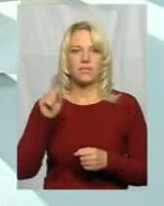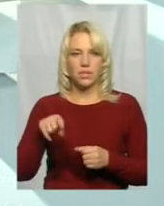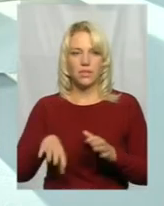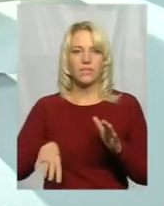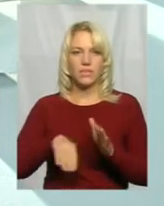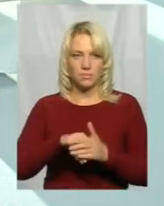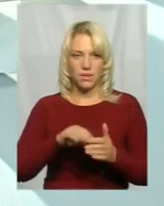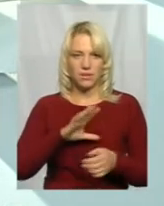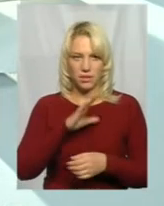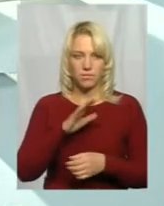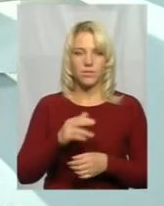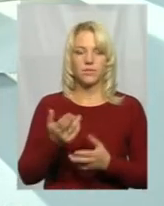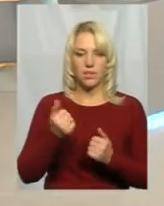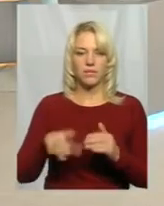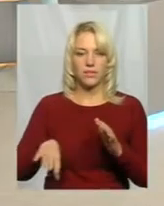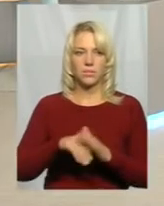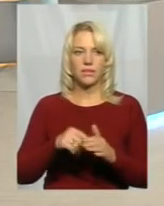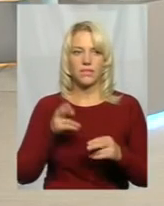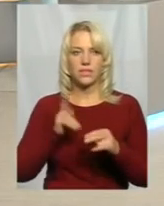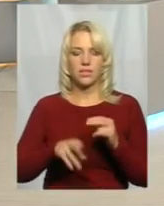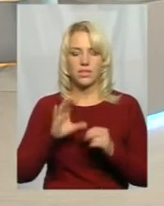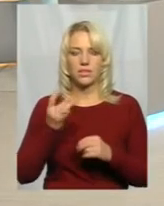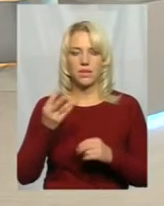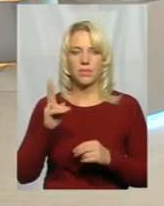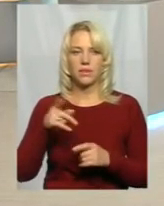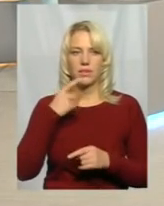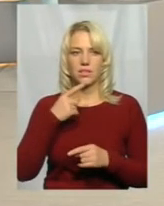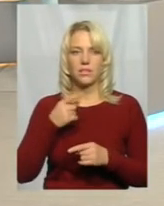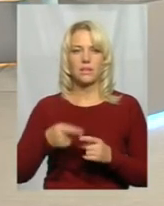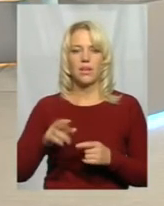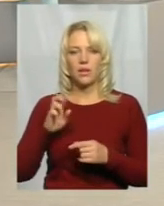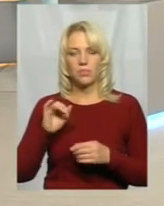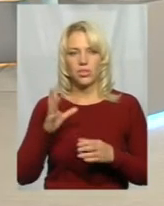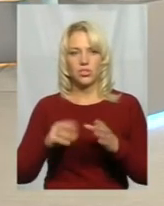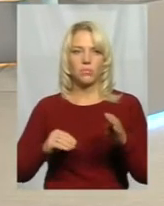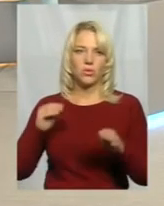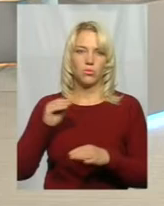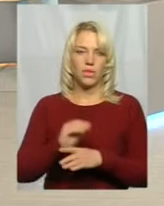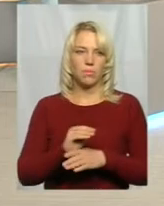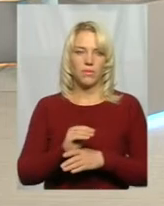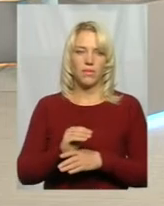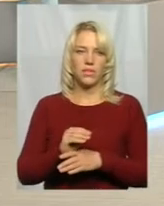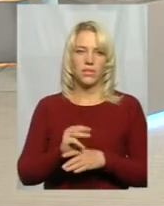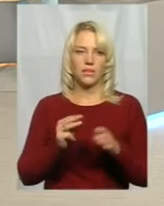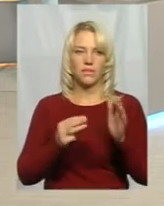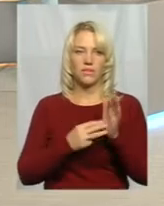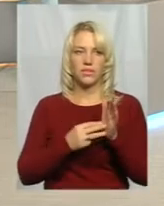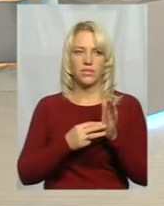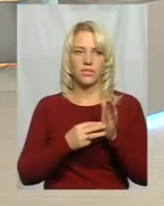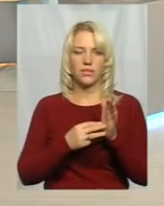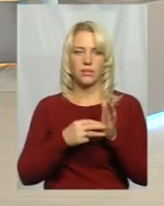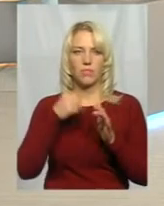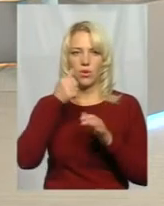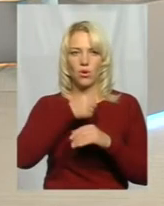якби не сплатив, то от з кінця серпня, як зауважив пан Юрій, що ще би додалося, ой, це ж вісім років. Чи все одно було